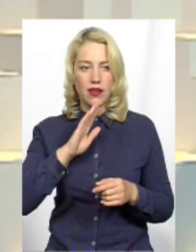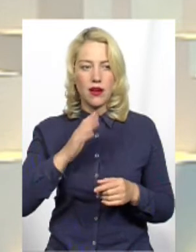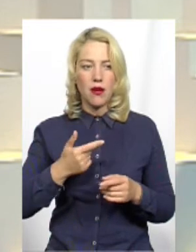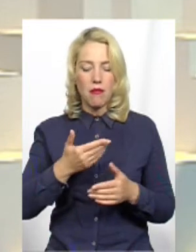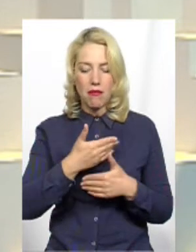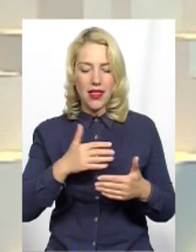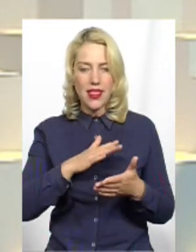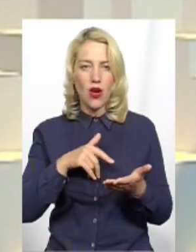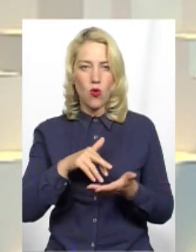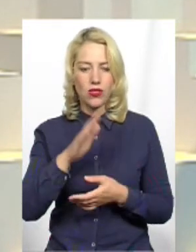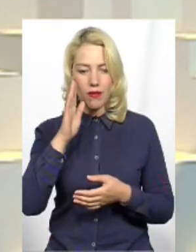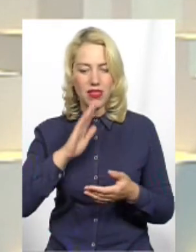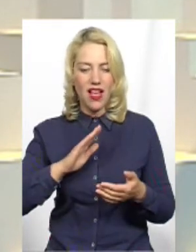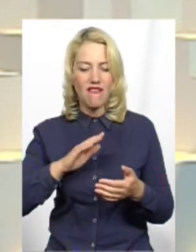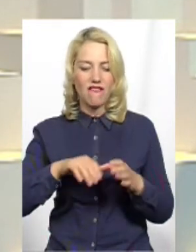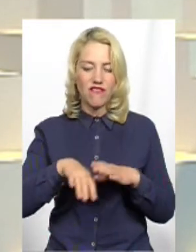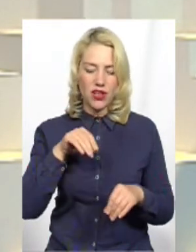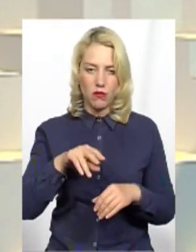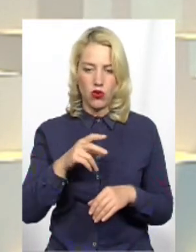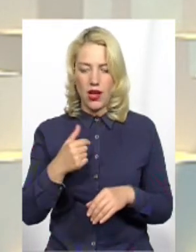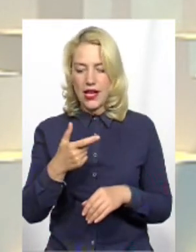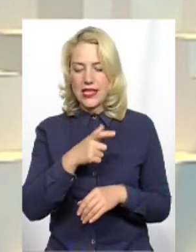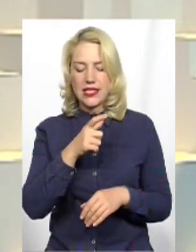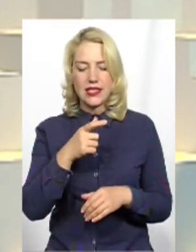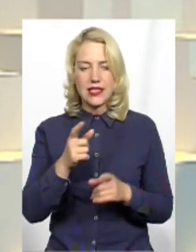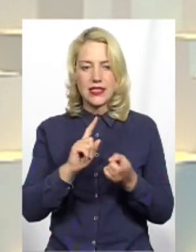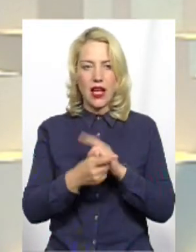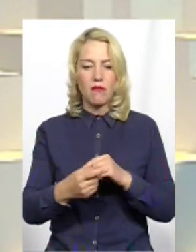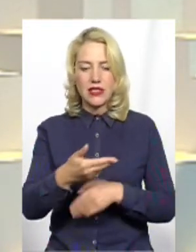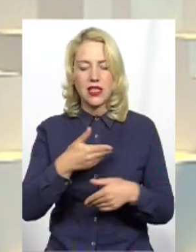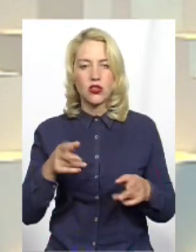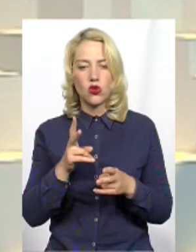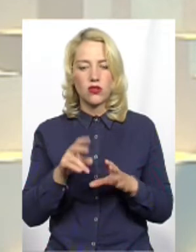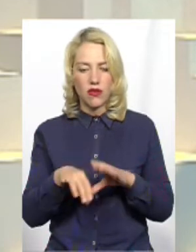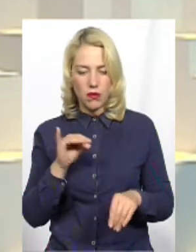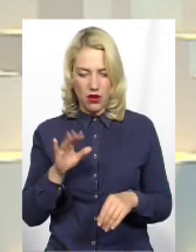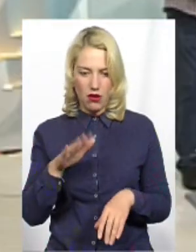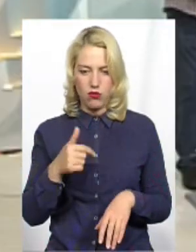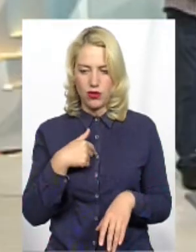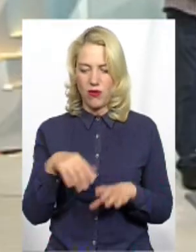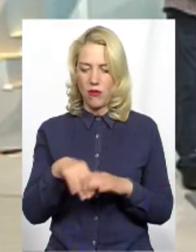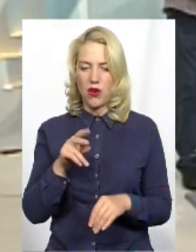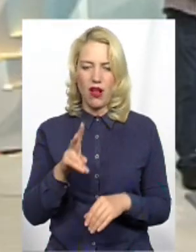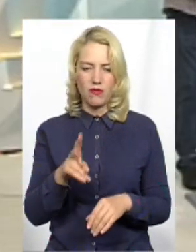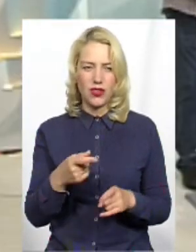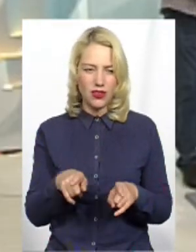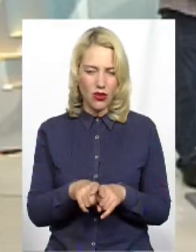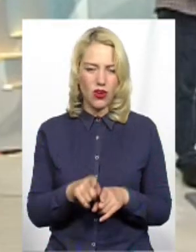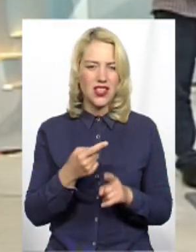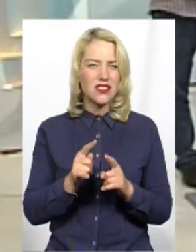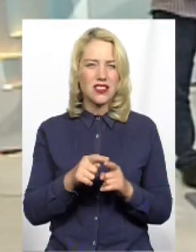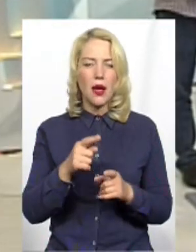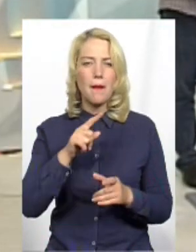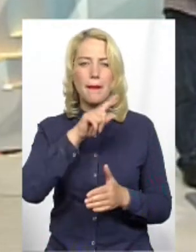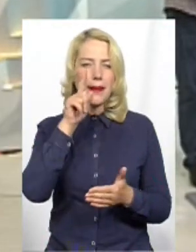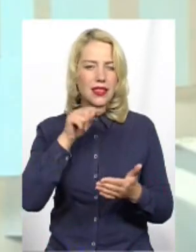ходимо на вибори За нас хтось вибирає Потім вибирають того, що потім ми ним не задоволені Це таке глибоке питання